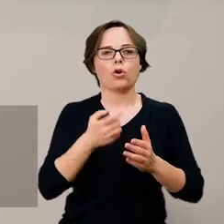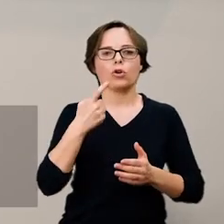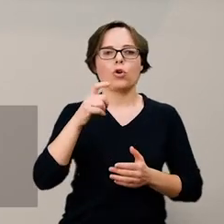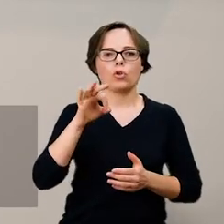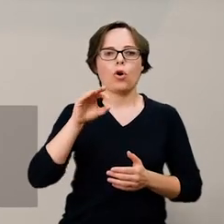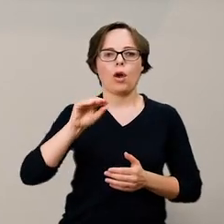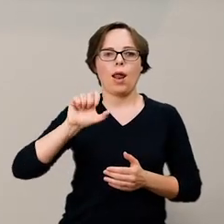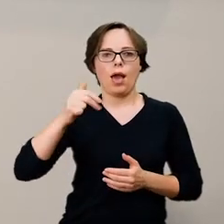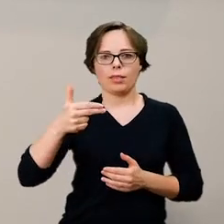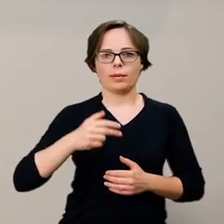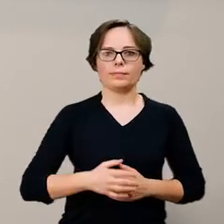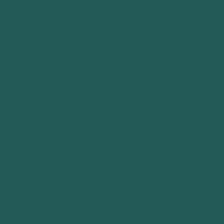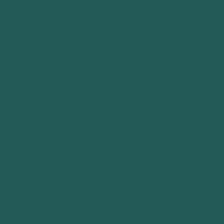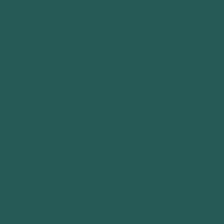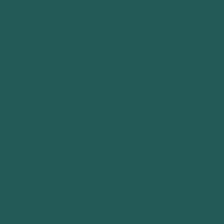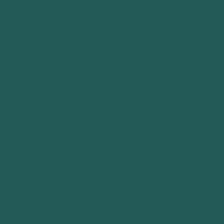w Duellon.